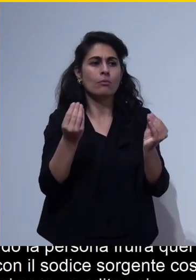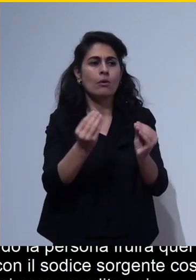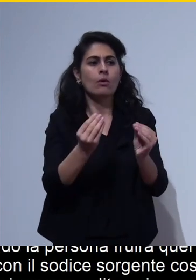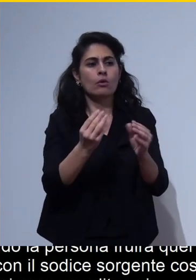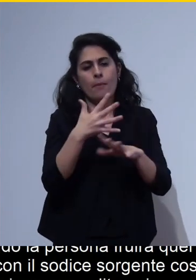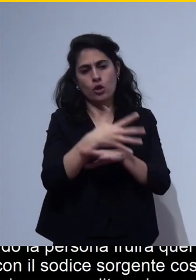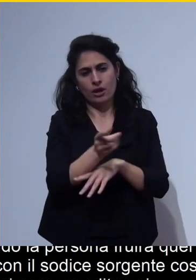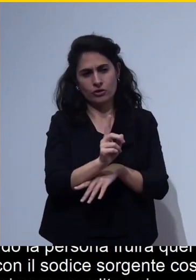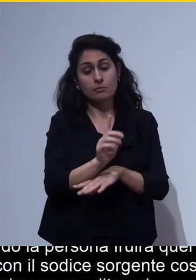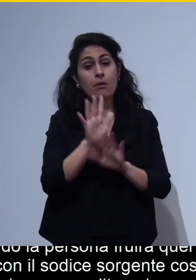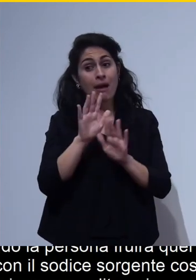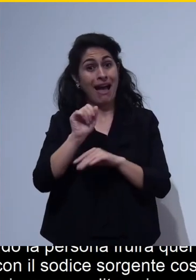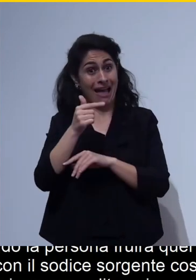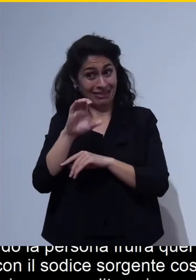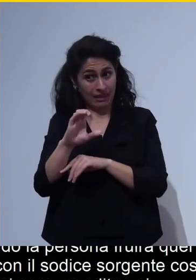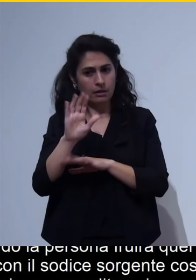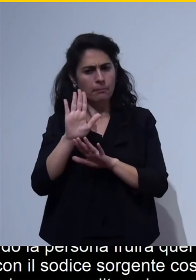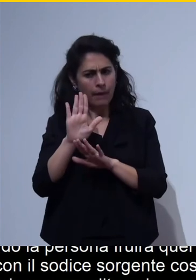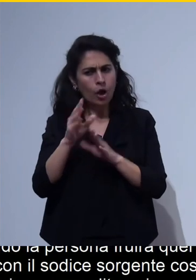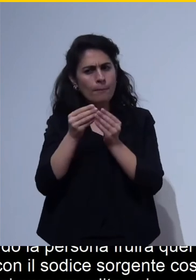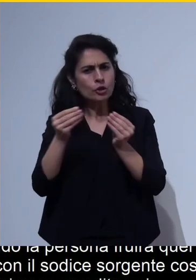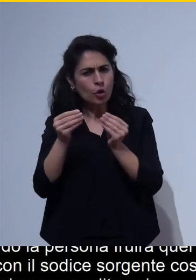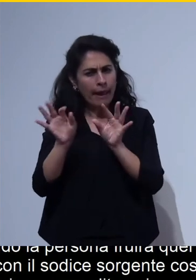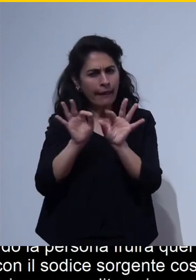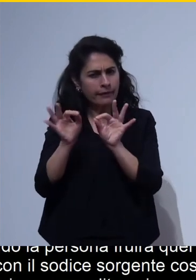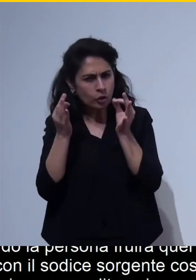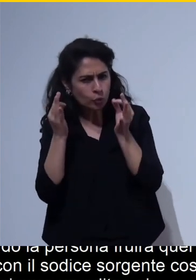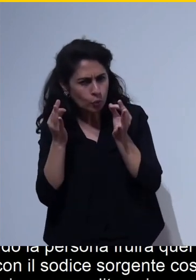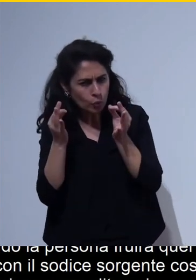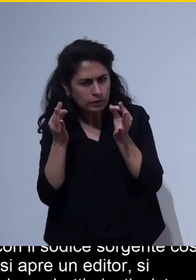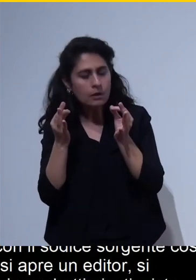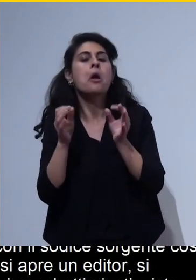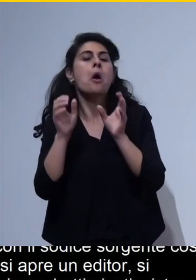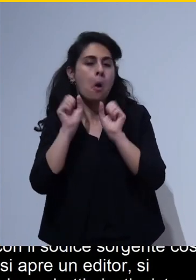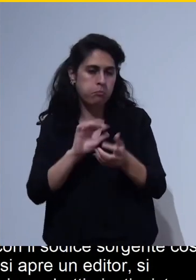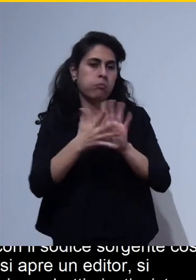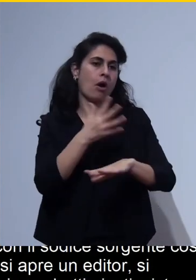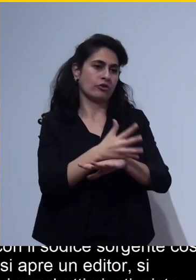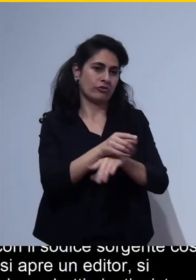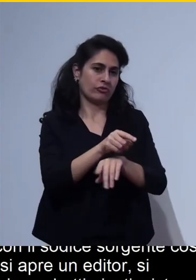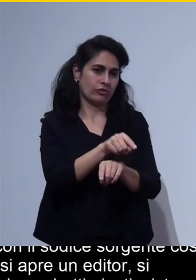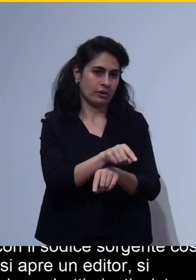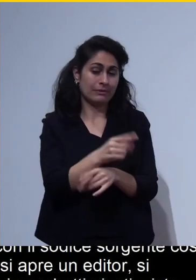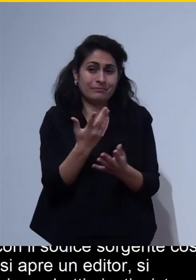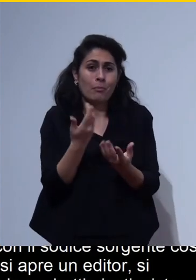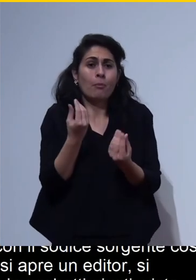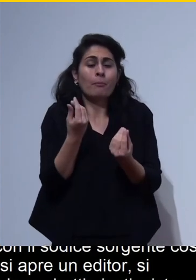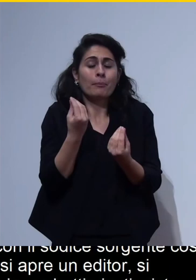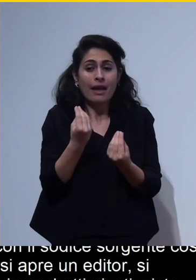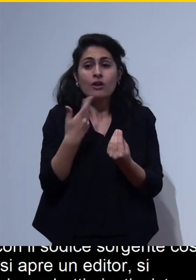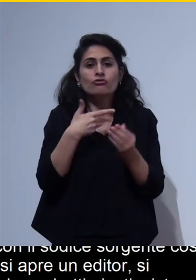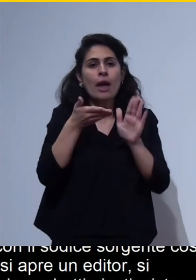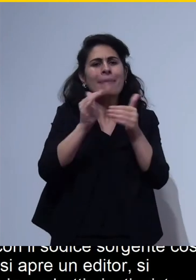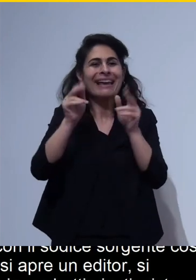pacchetti giusti a seconda di quello che dovete fare e l'Atec appunto visto che è molto diviso in pacchetti a seconda di quello che includete che sia un'immagine un